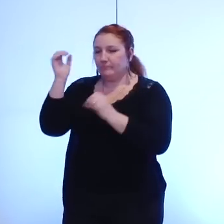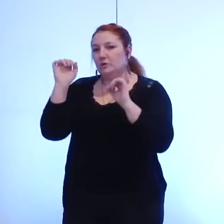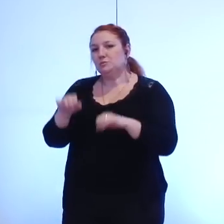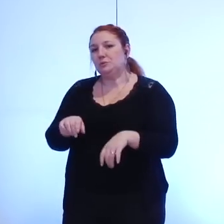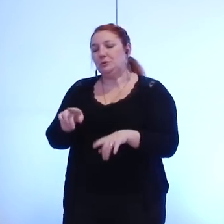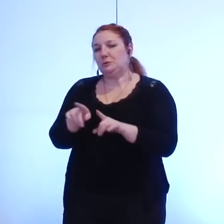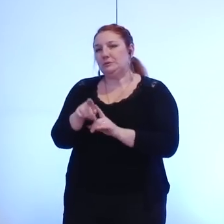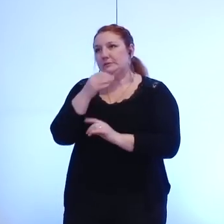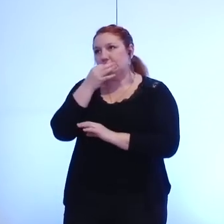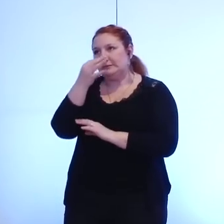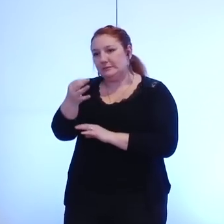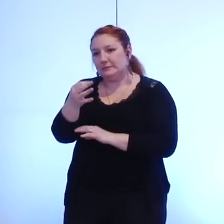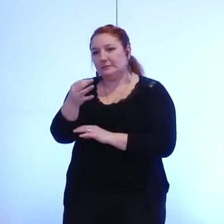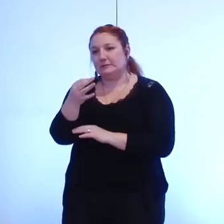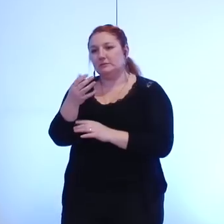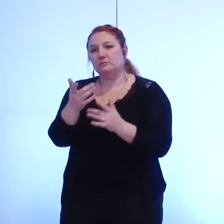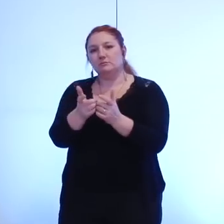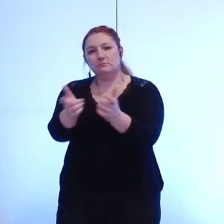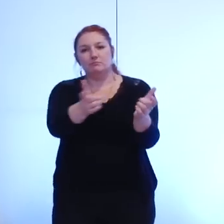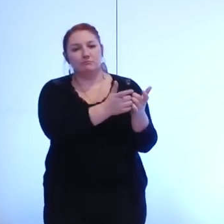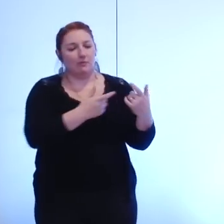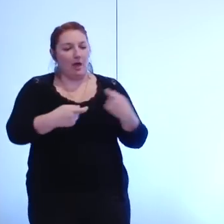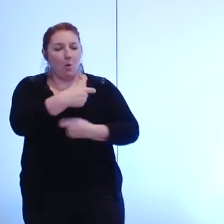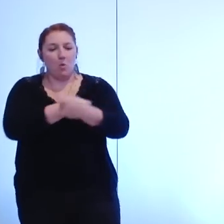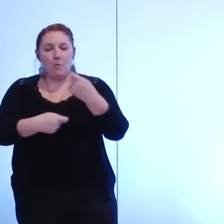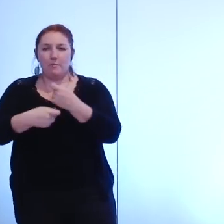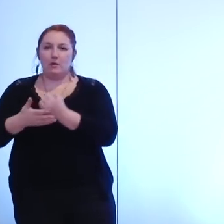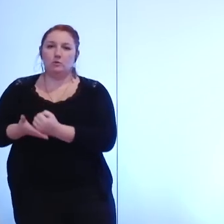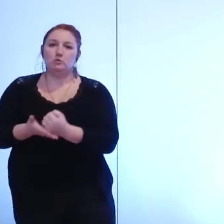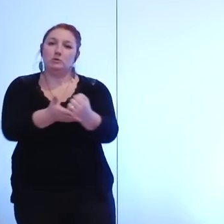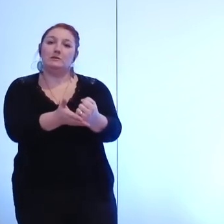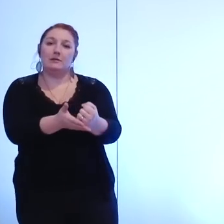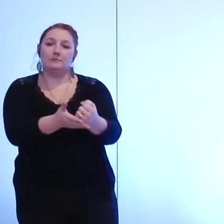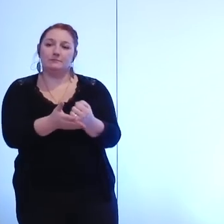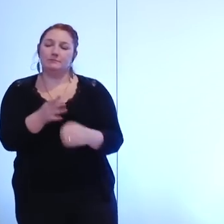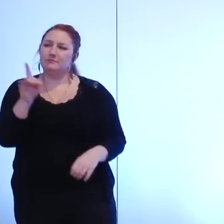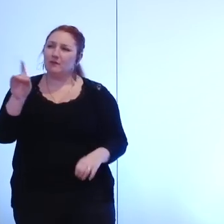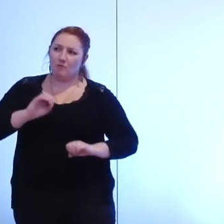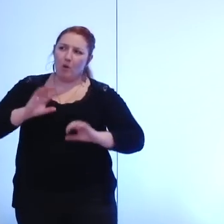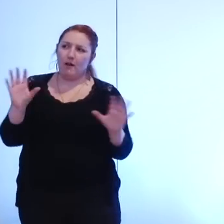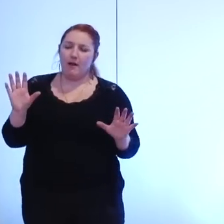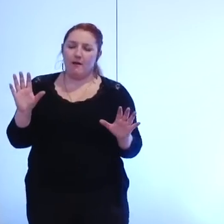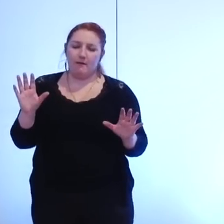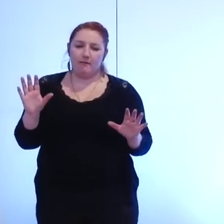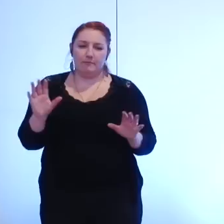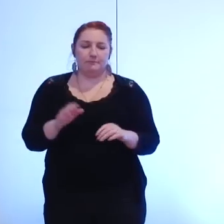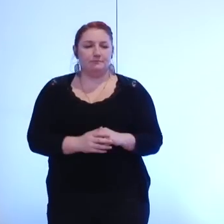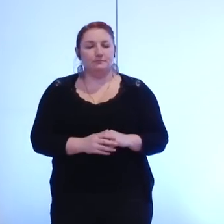le soutien aux acteurs économiques du territoire entendons-nous bien que l'on souhaite veiller